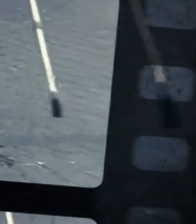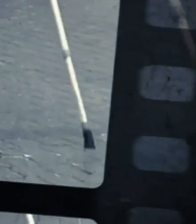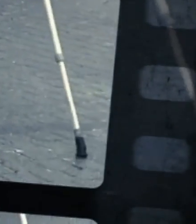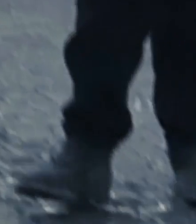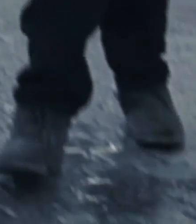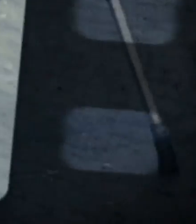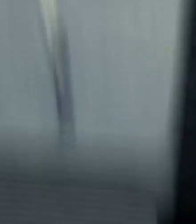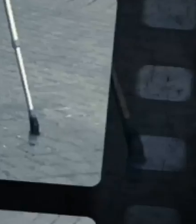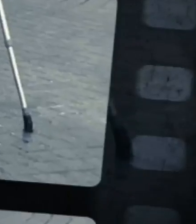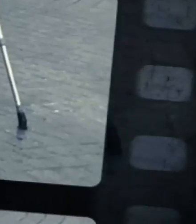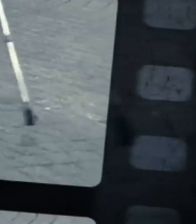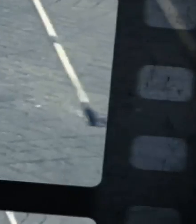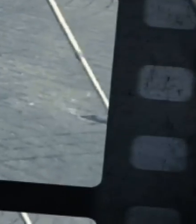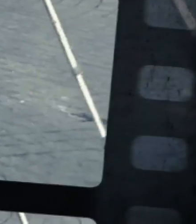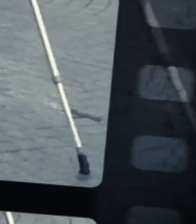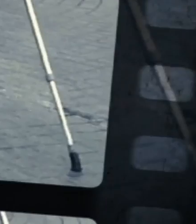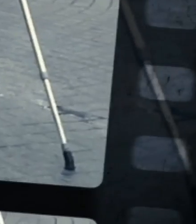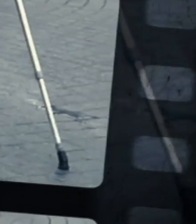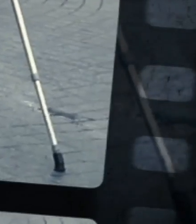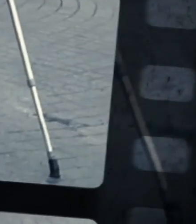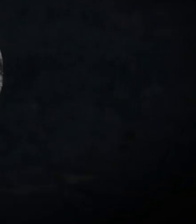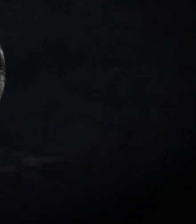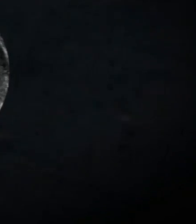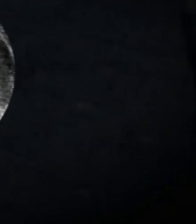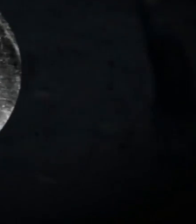Ovo je zemlja za nas